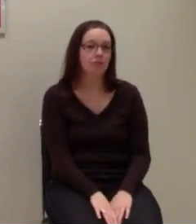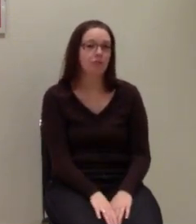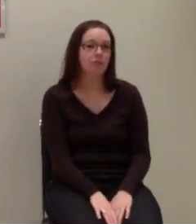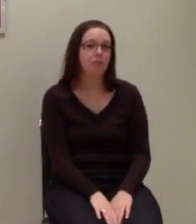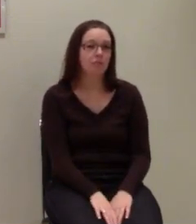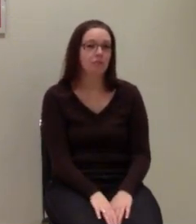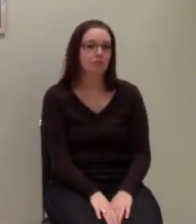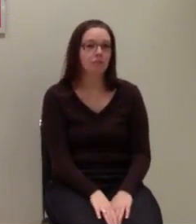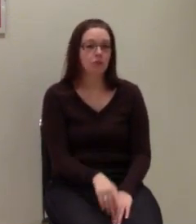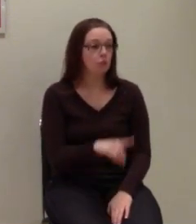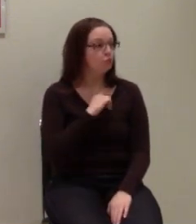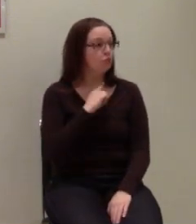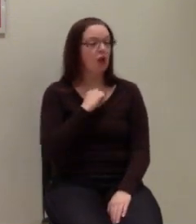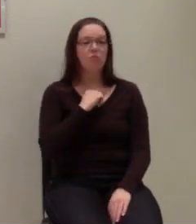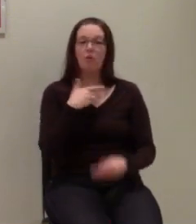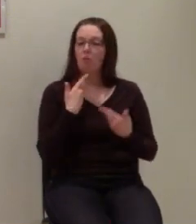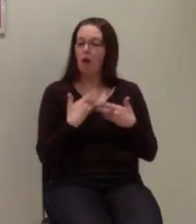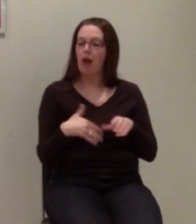Also ich könnte das übernehmen.